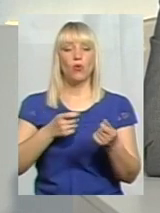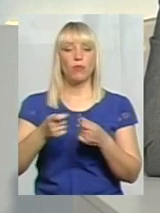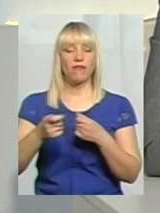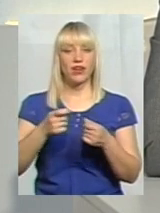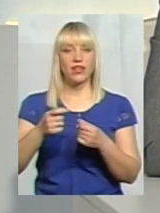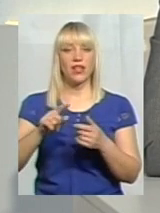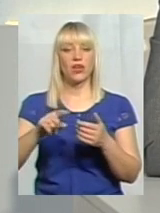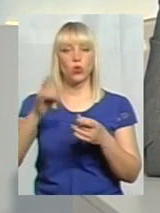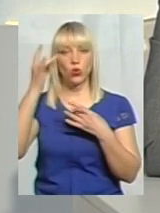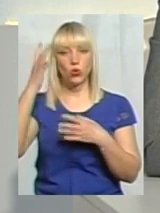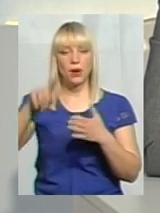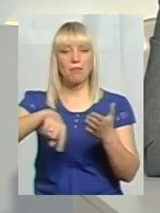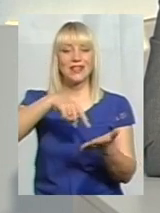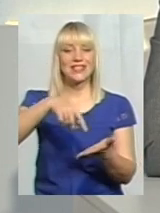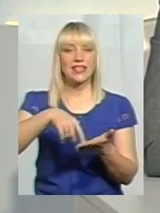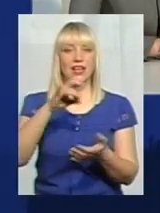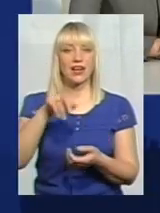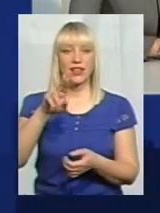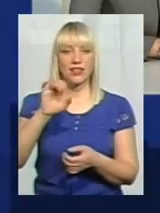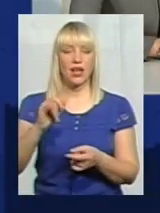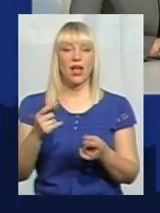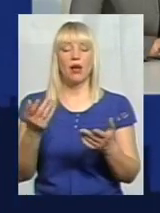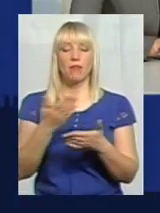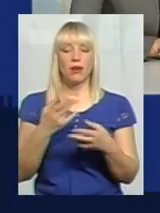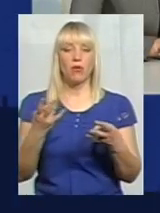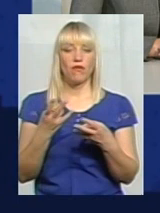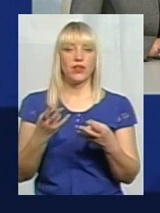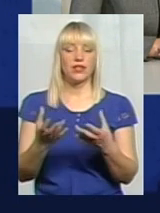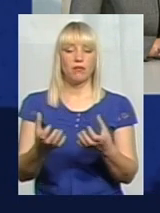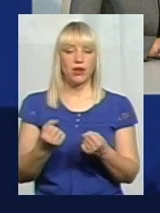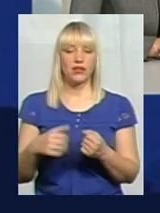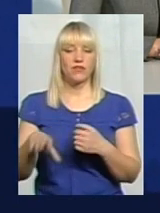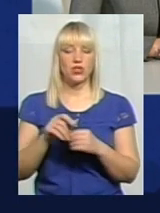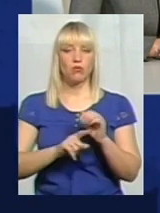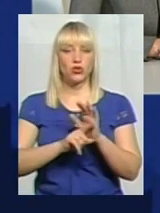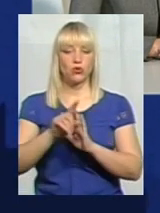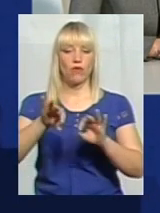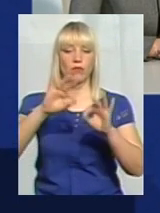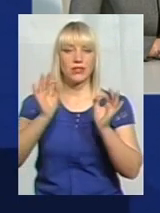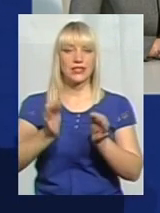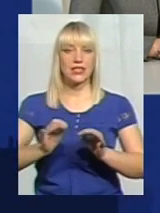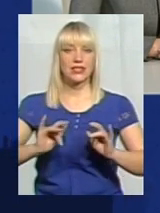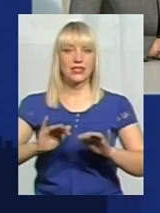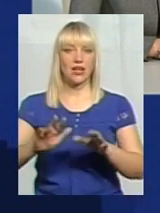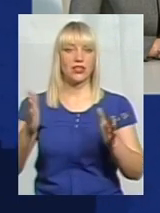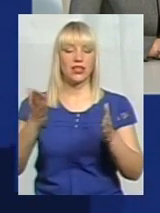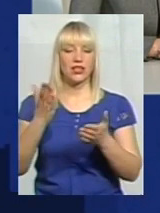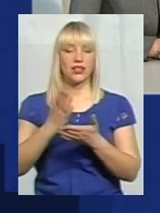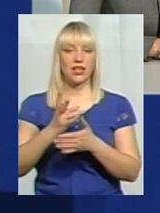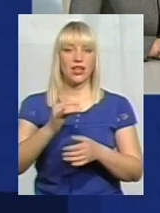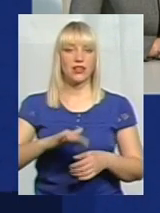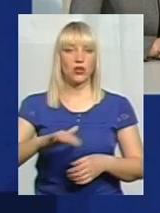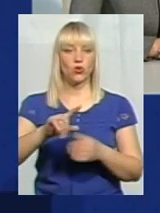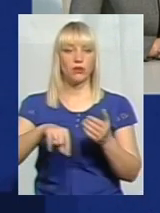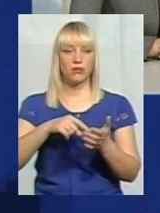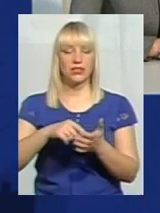Тому що ми маємо брати до ваги те, що всі початкові мистецькі заклади, які знаходяться на території міста Хмельницького,